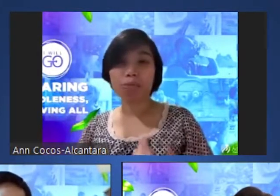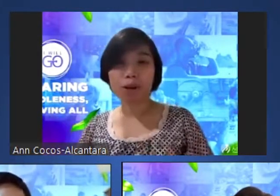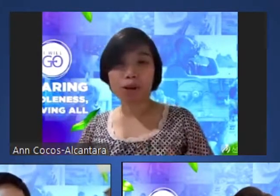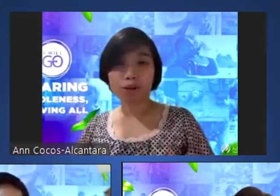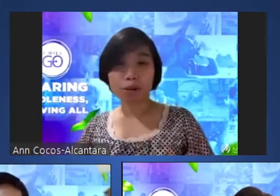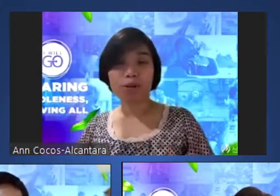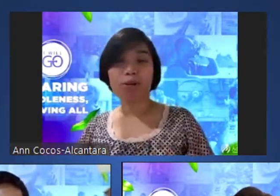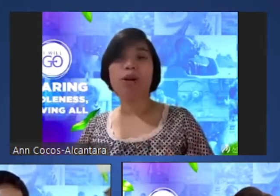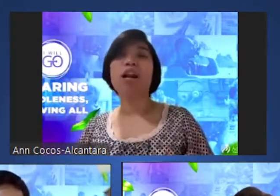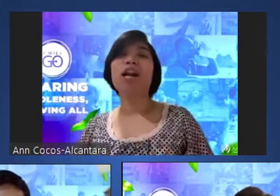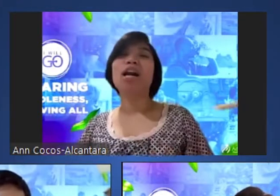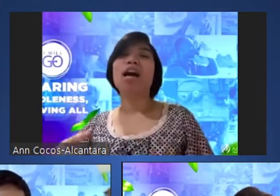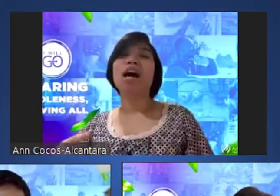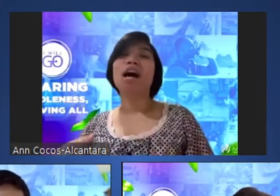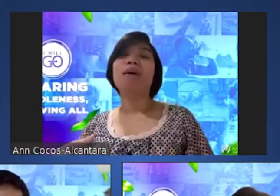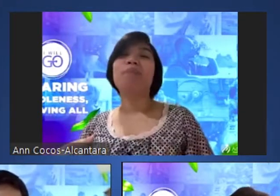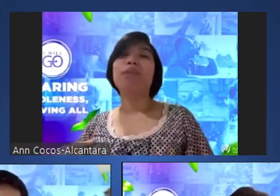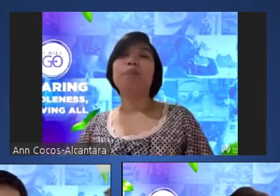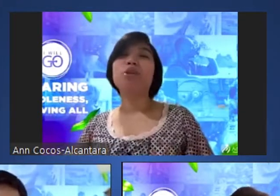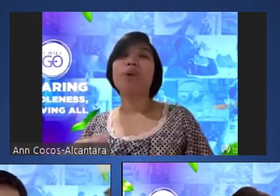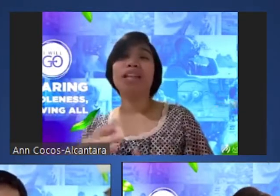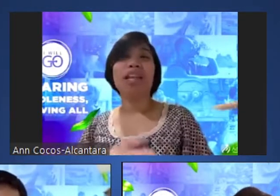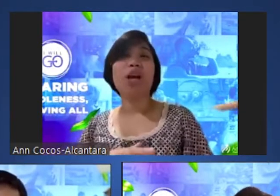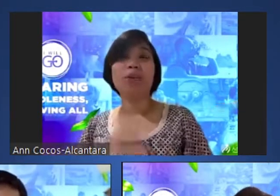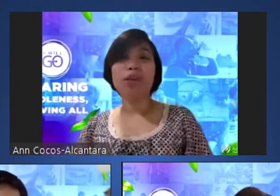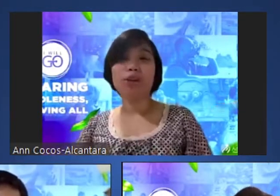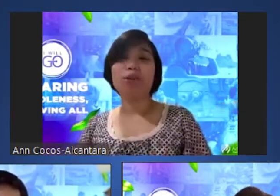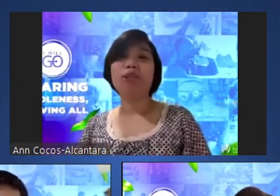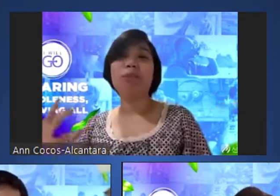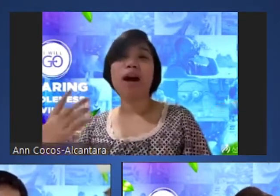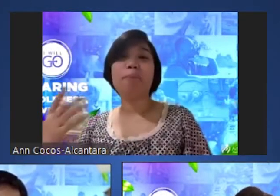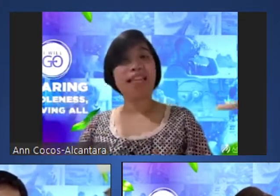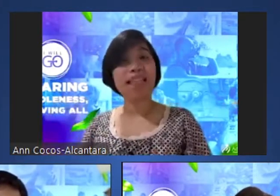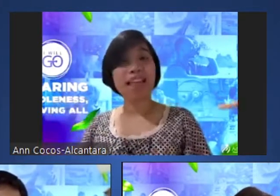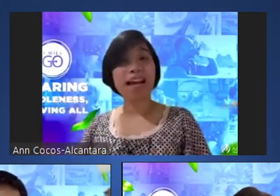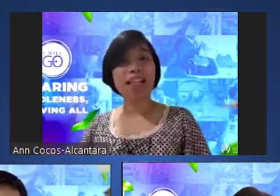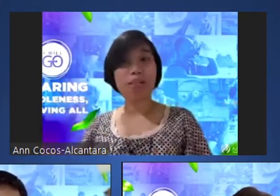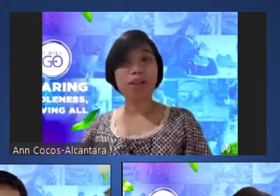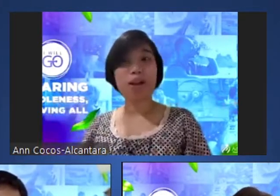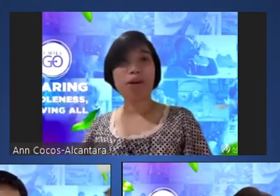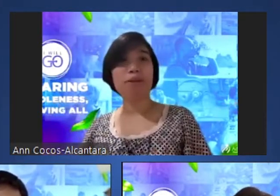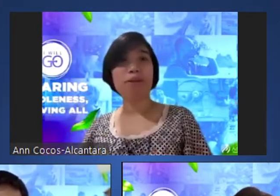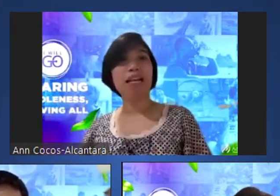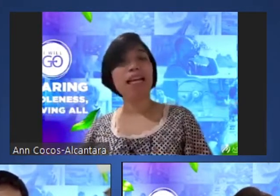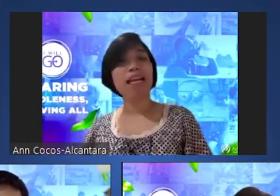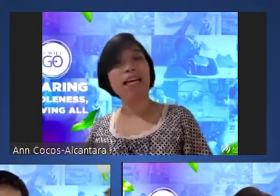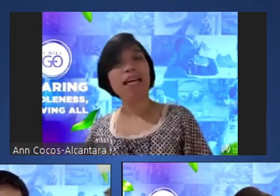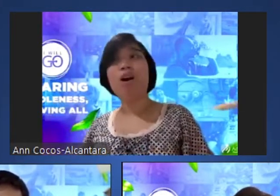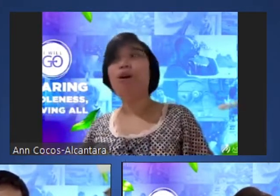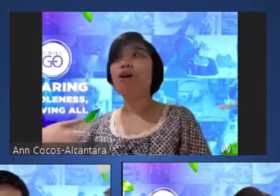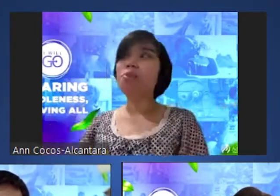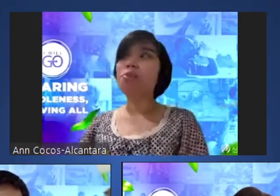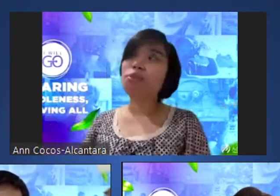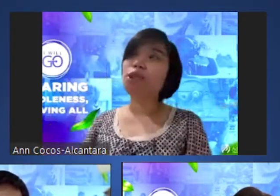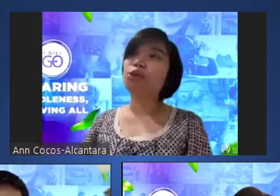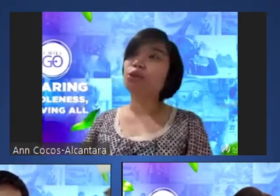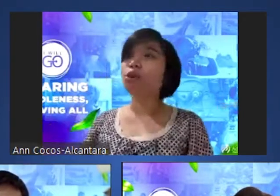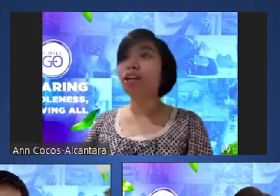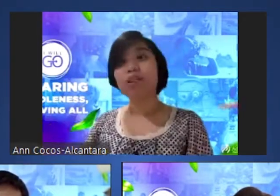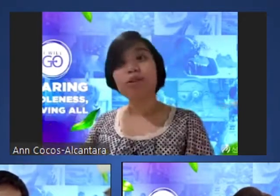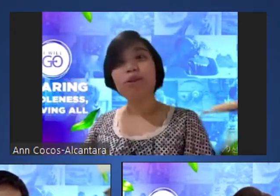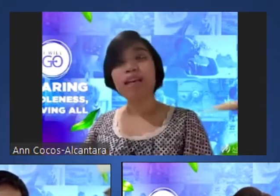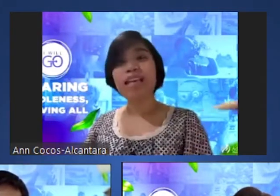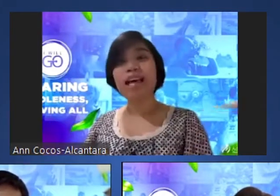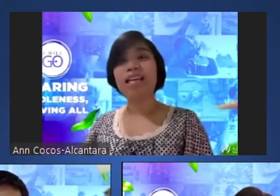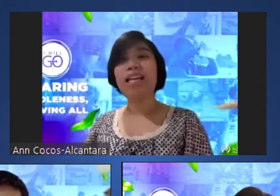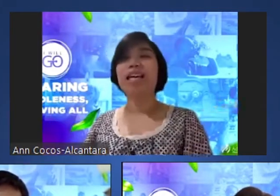credible yung doktor tapos pwede rin kayong magtanong dun sa mga pasyente nakatabi nyo alabaw sa clinic okay po ba itong doktor